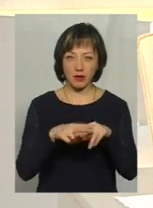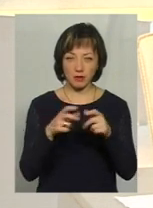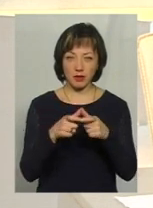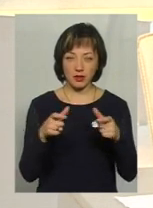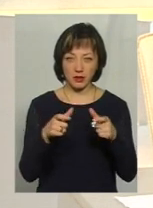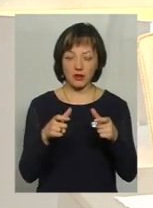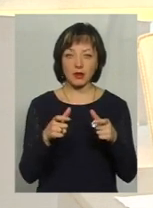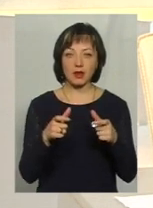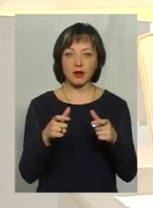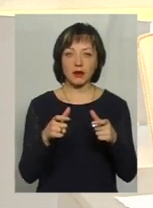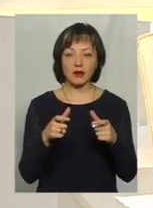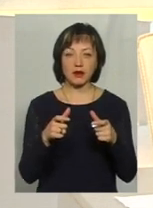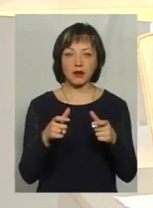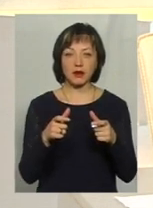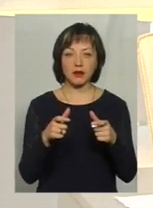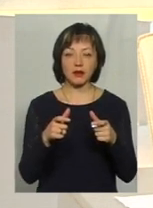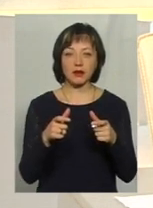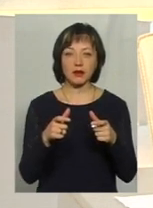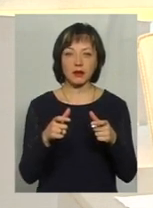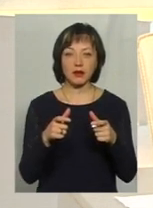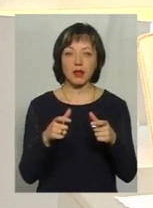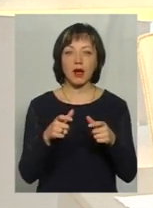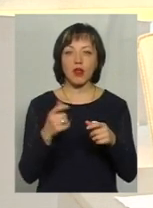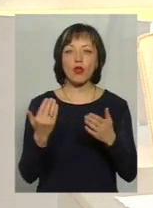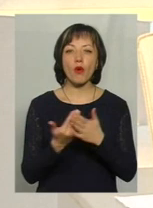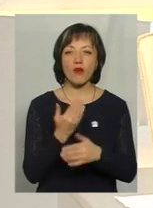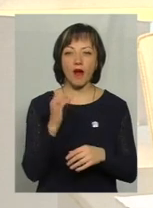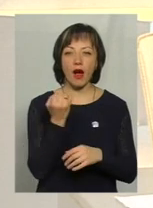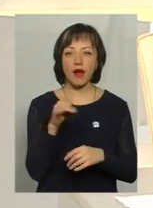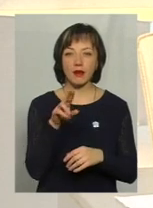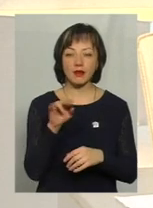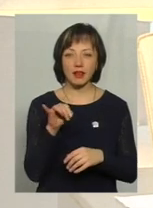Кабінеті Міністрів України, де і представник писав, що ID паспорта надаються